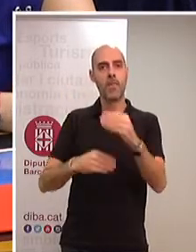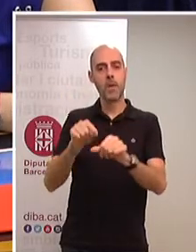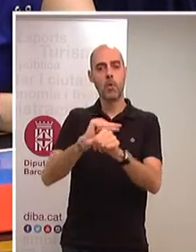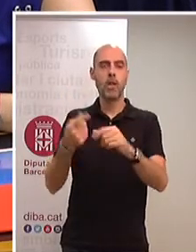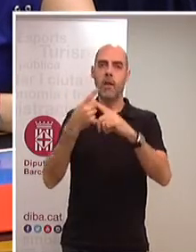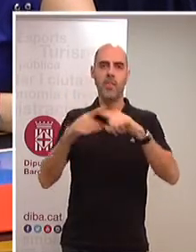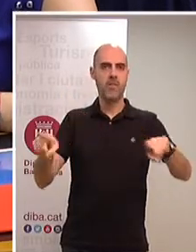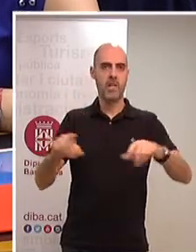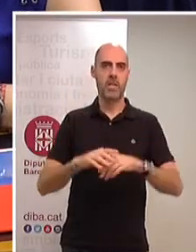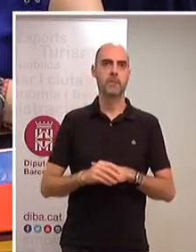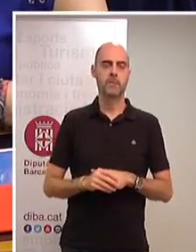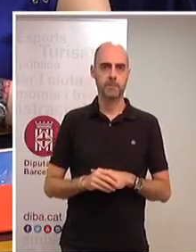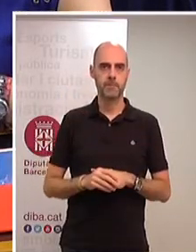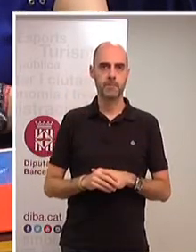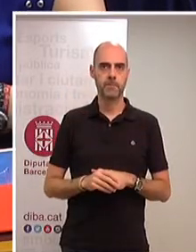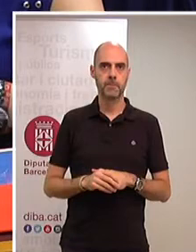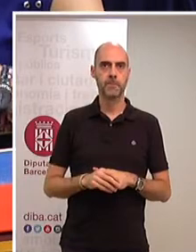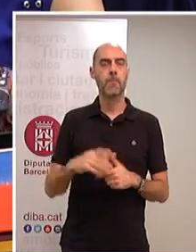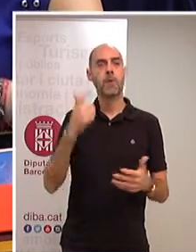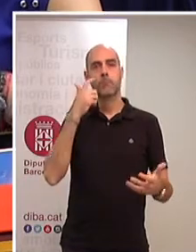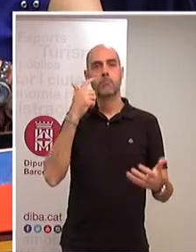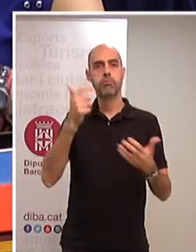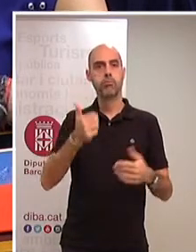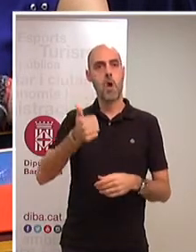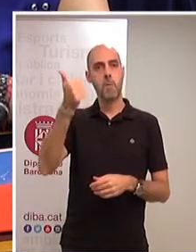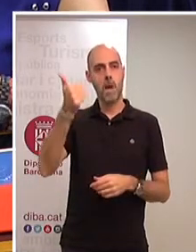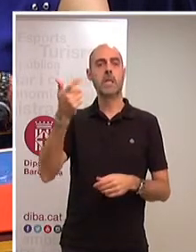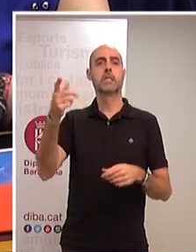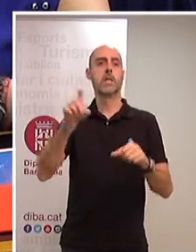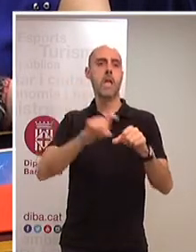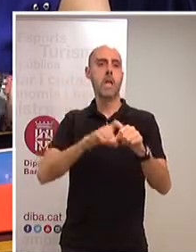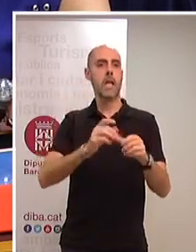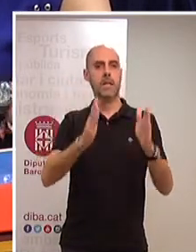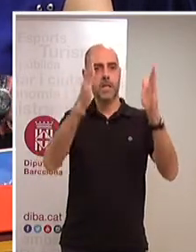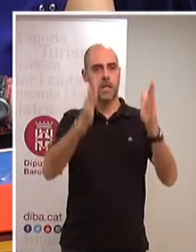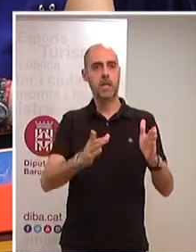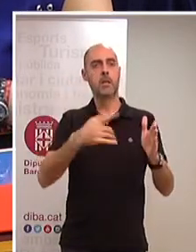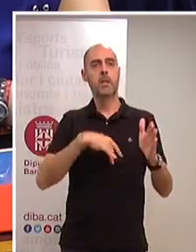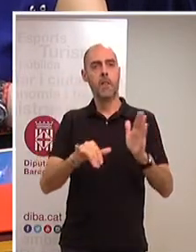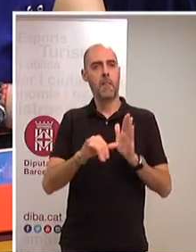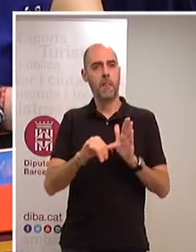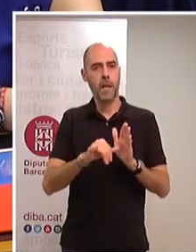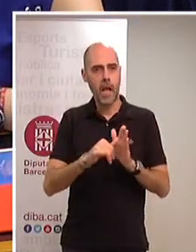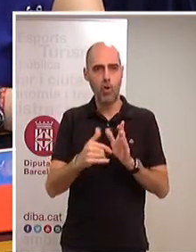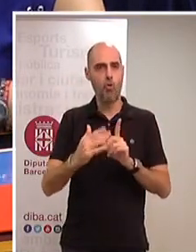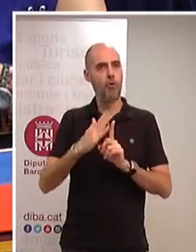'ordre de les prioritats. Volem destacar el seu tarannà proper i afable, sempre, la seva